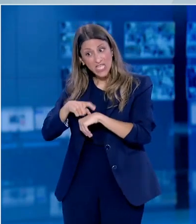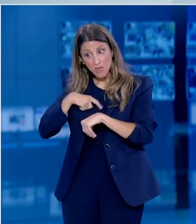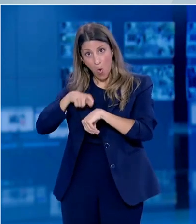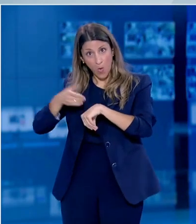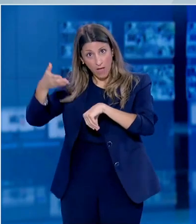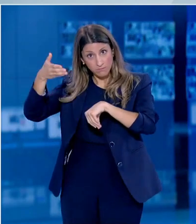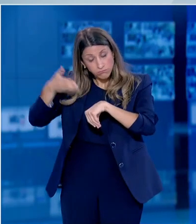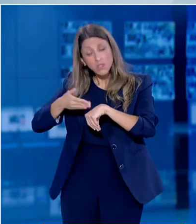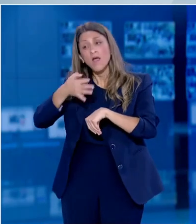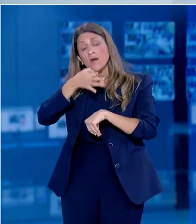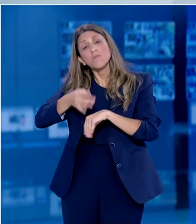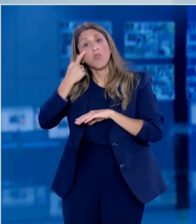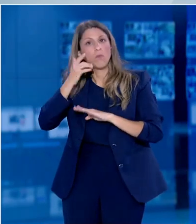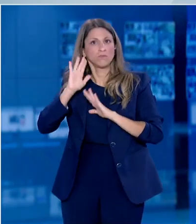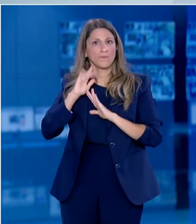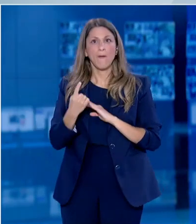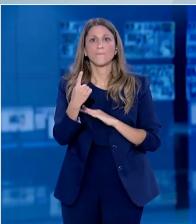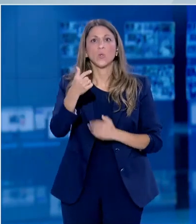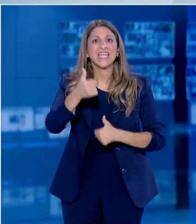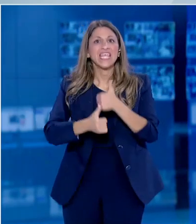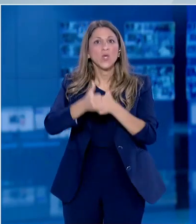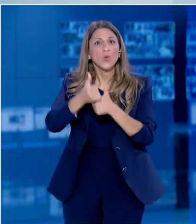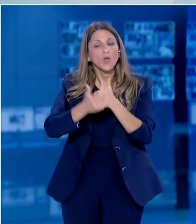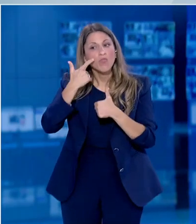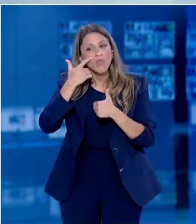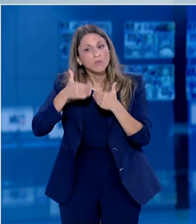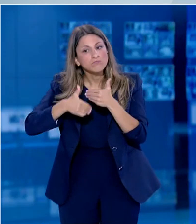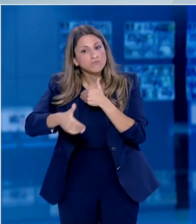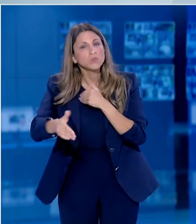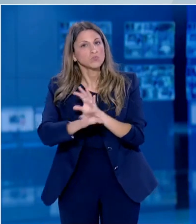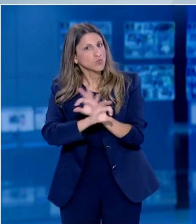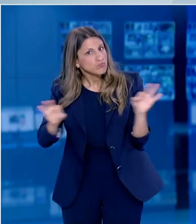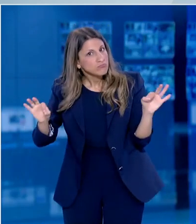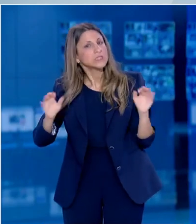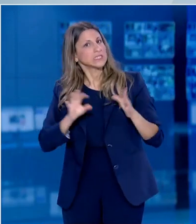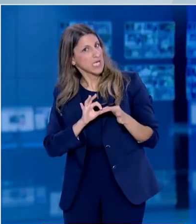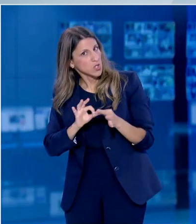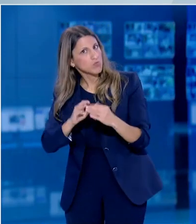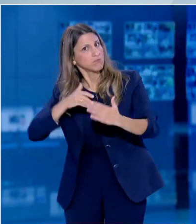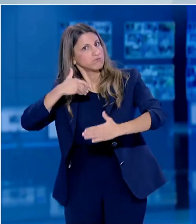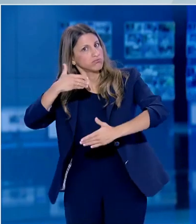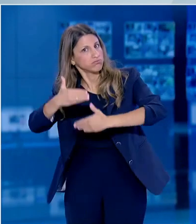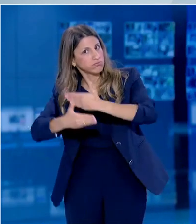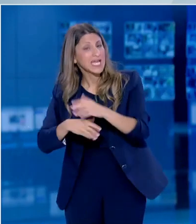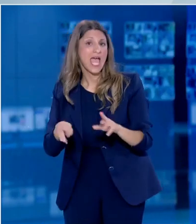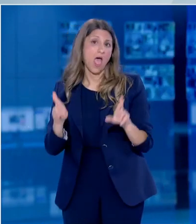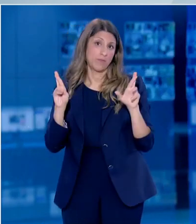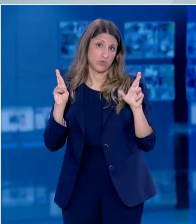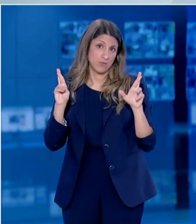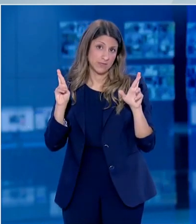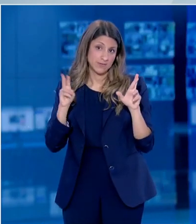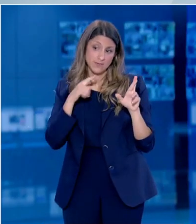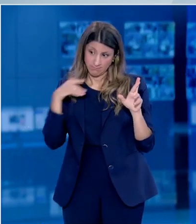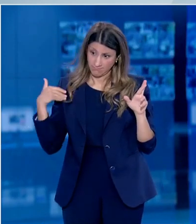Έχουμε πει για 1η Ιουνίου. Θα δούμε αν μέχρι τότε τα δεδομένα είναι καλά και συνεχίσουν να είναι καλά, όπως ευχόμαστε όλοι για τη χώρα μας.